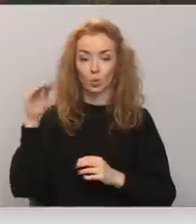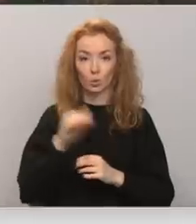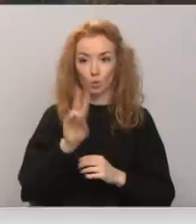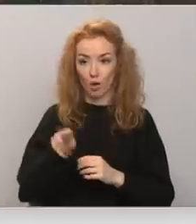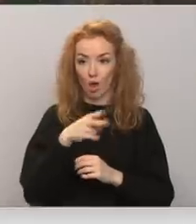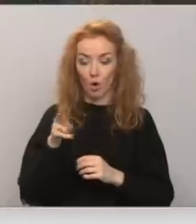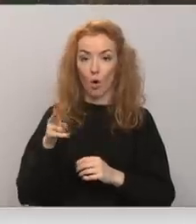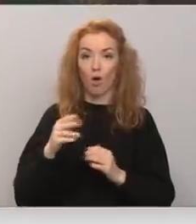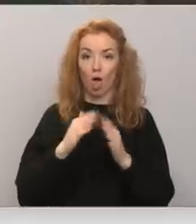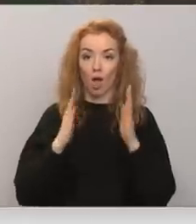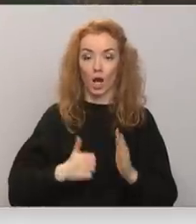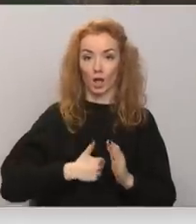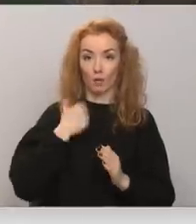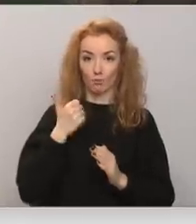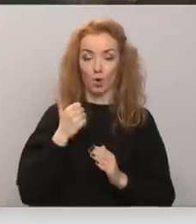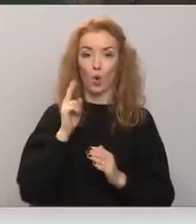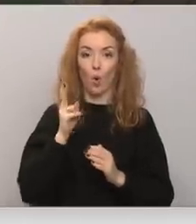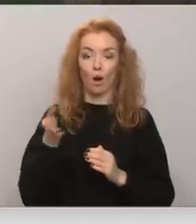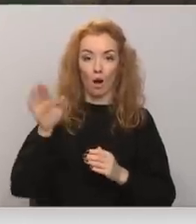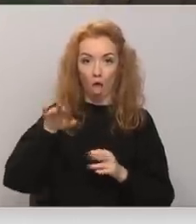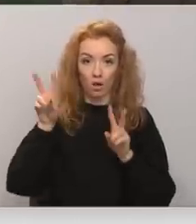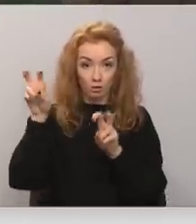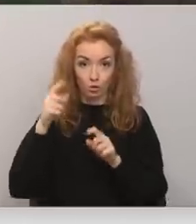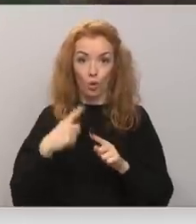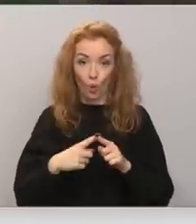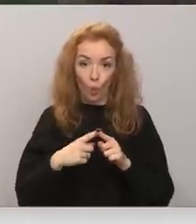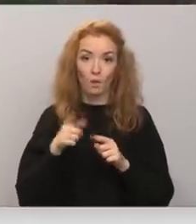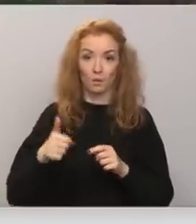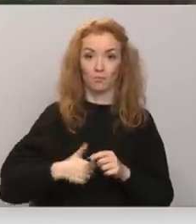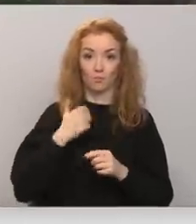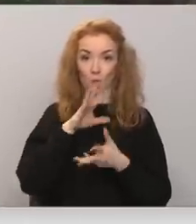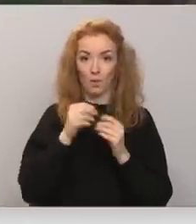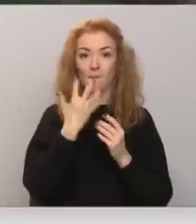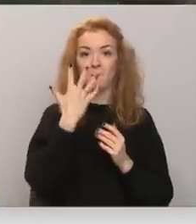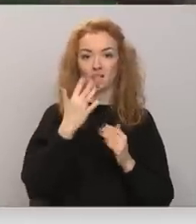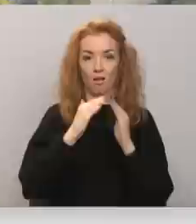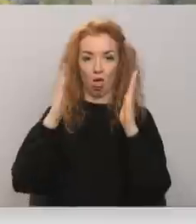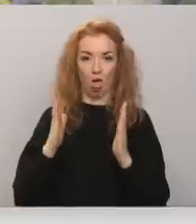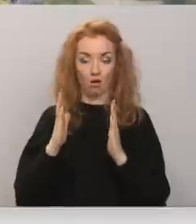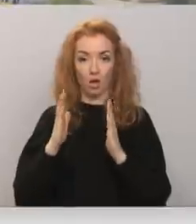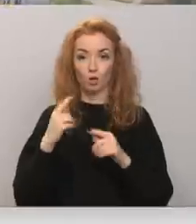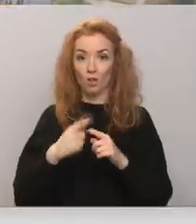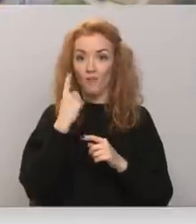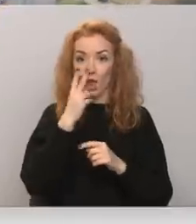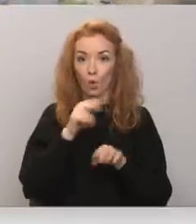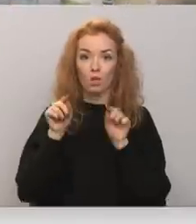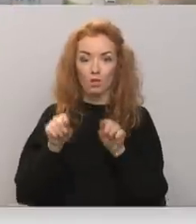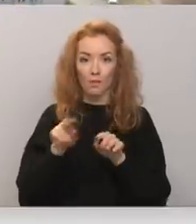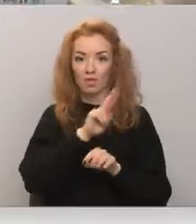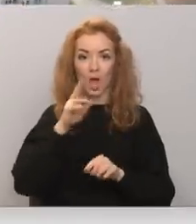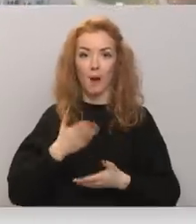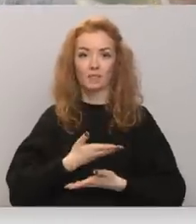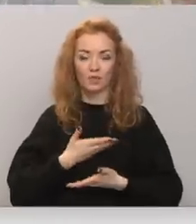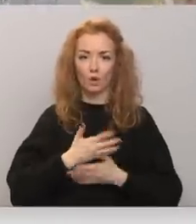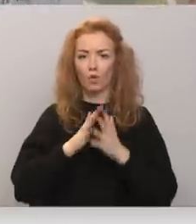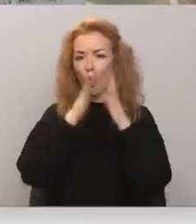Ēkas īpašnieks ir Sijā Korkalns un rudbāžu centrā uzņēmumam piedara piecas daudz dzīvokļu ēkas. Viena no tām ir neapdzīvot